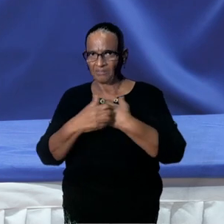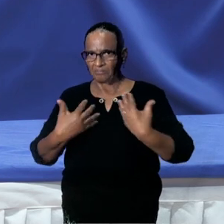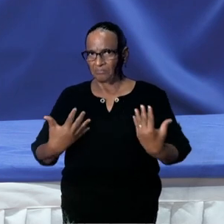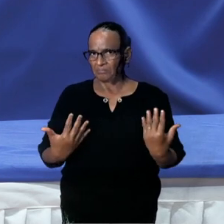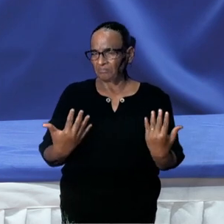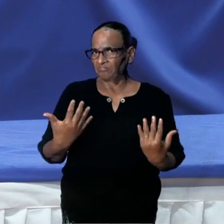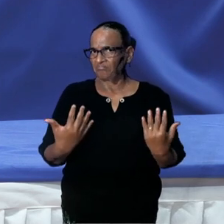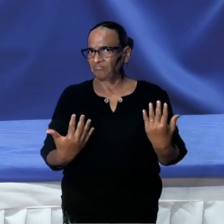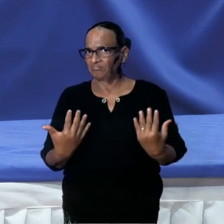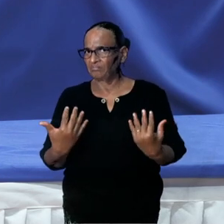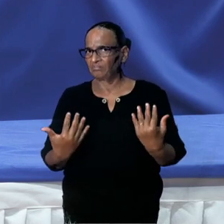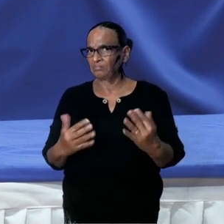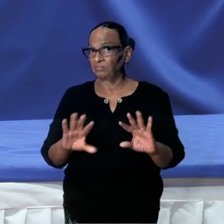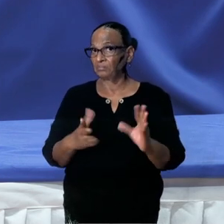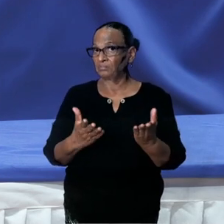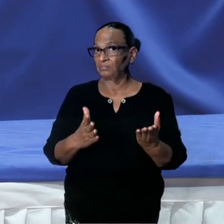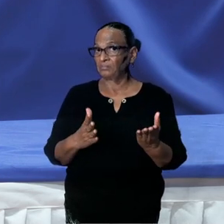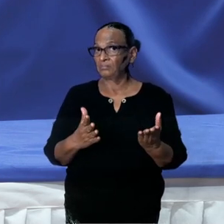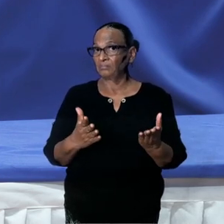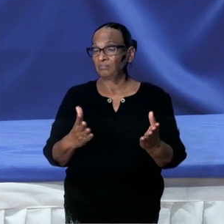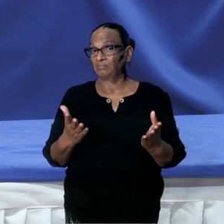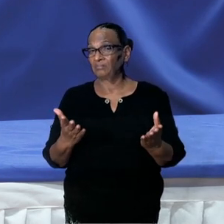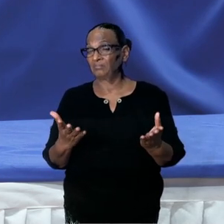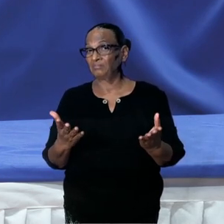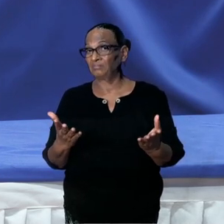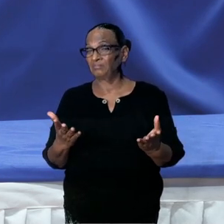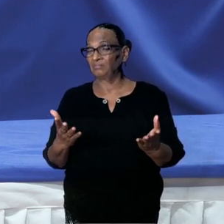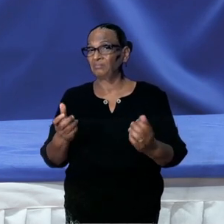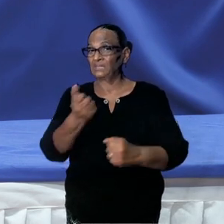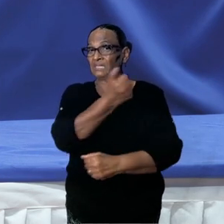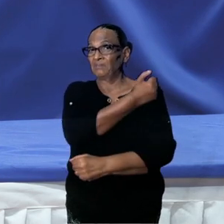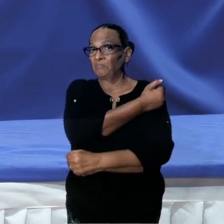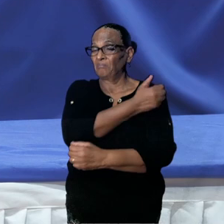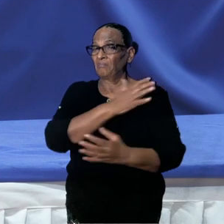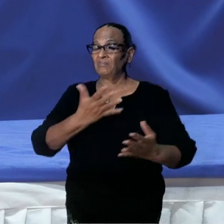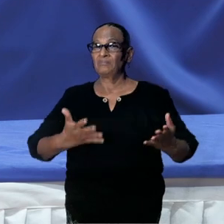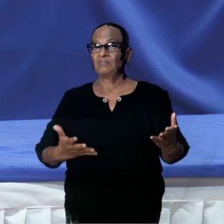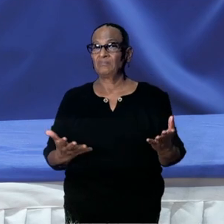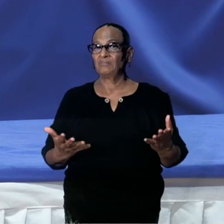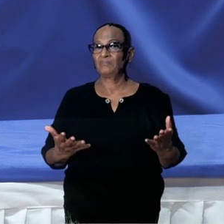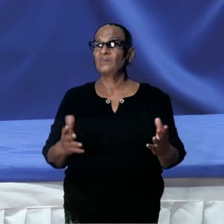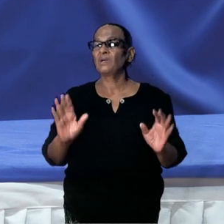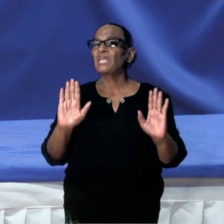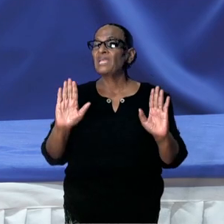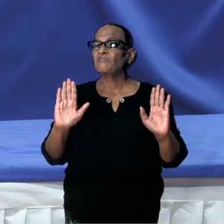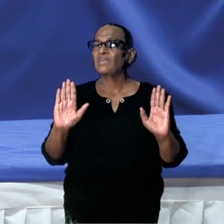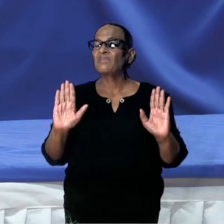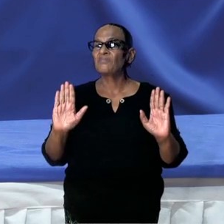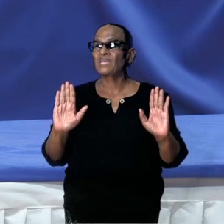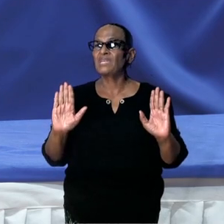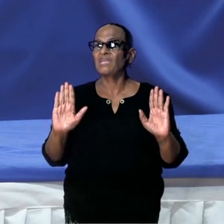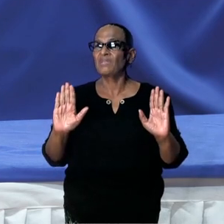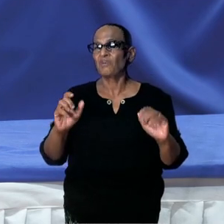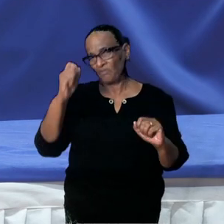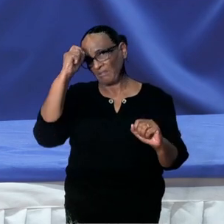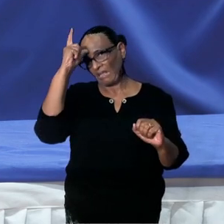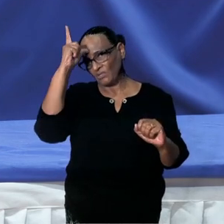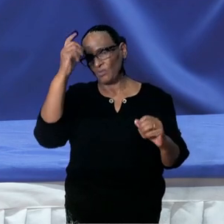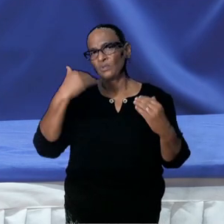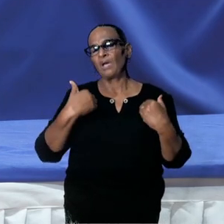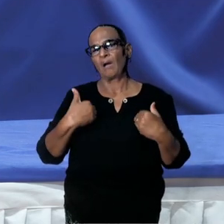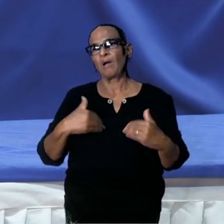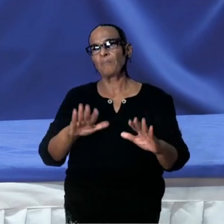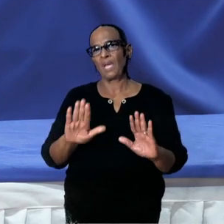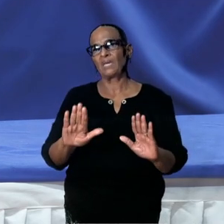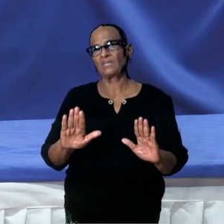komen we op een punt waarbij we net als H1N1 gaan vaccineren. Maar dat laten we over voor de experts. Daarvoor